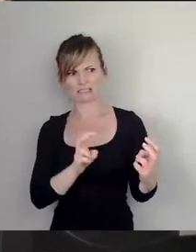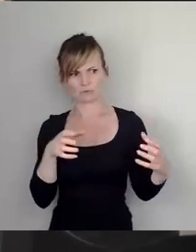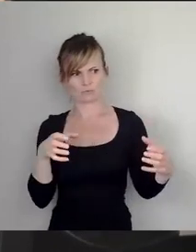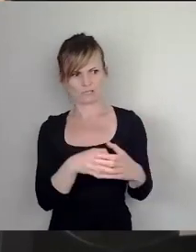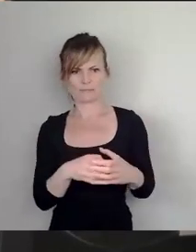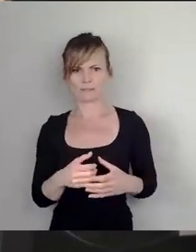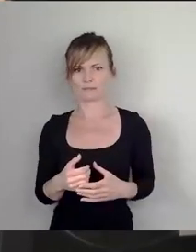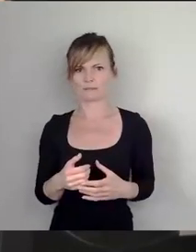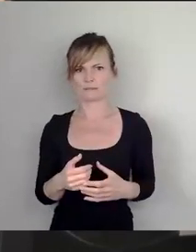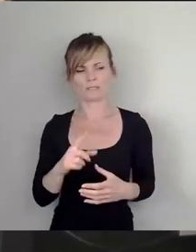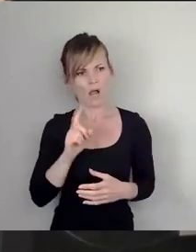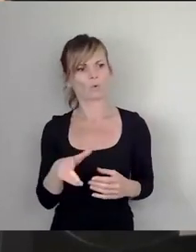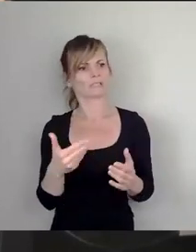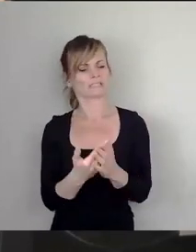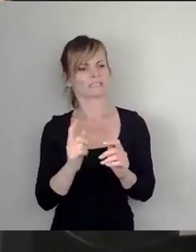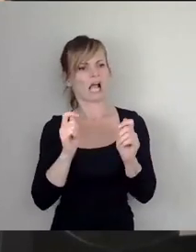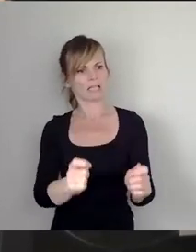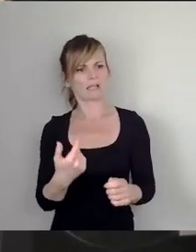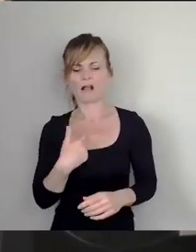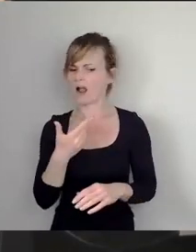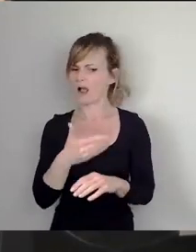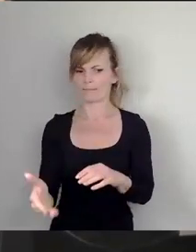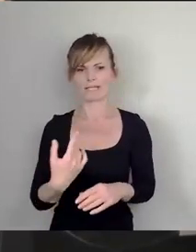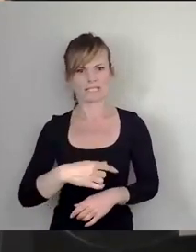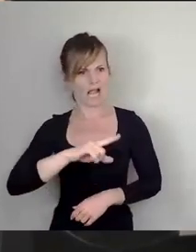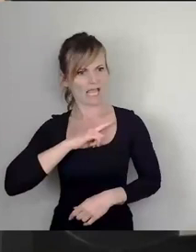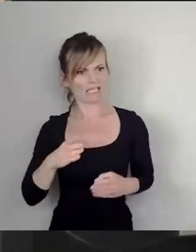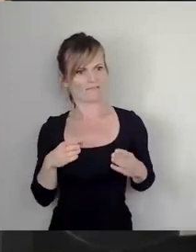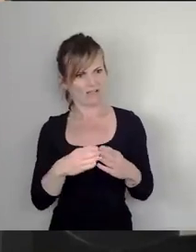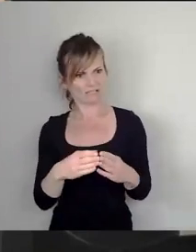auch diesen Antrag lehne ich aus der eigenen Fraktion ab.